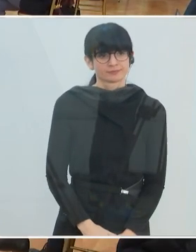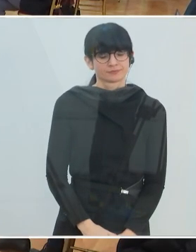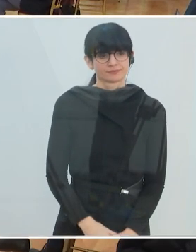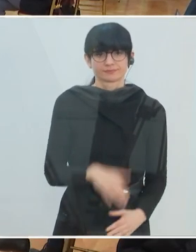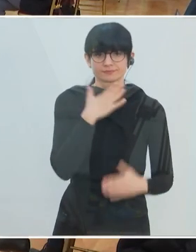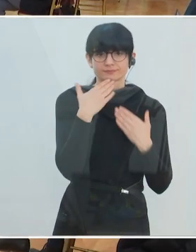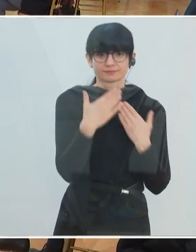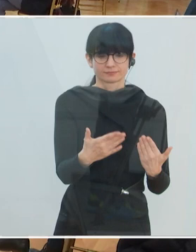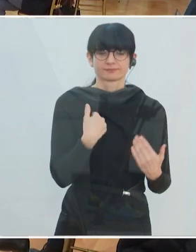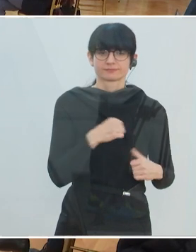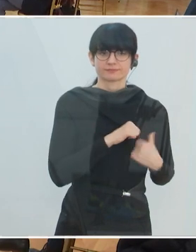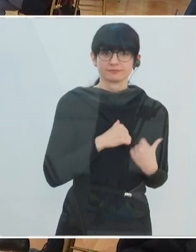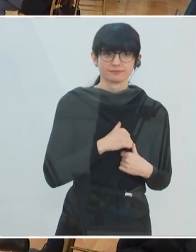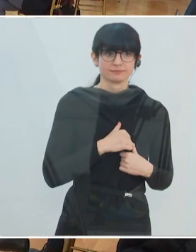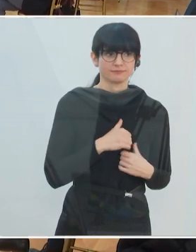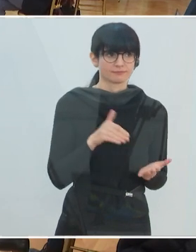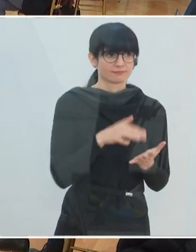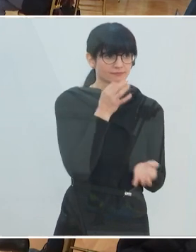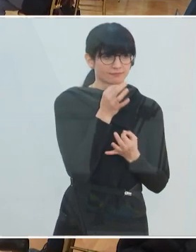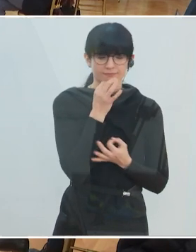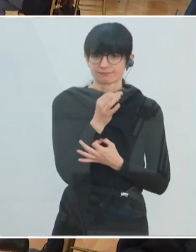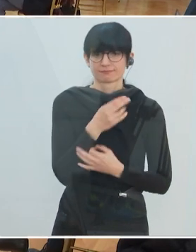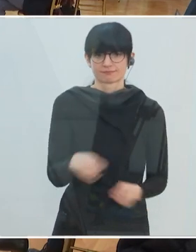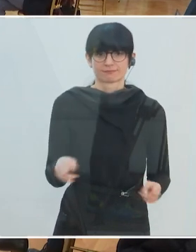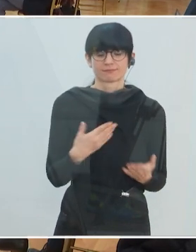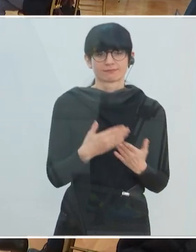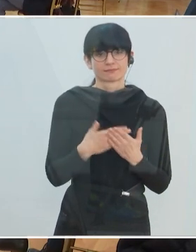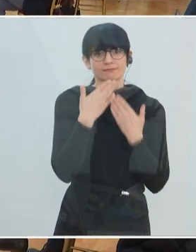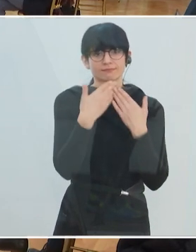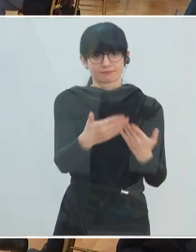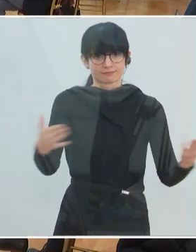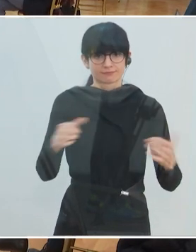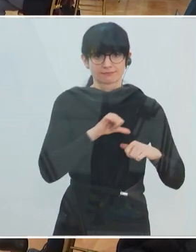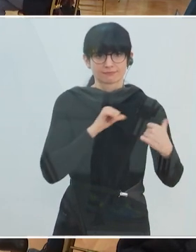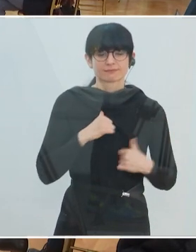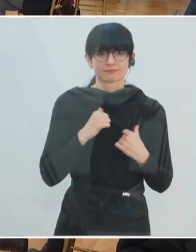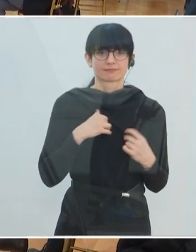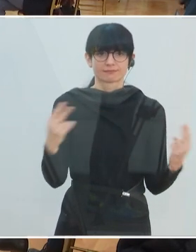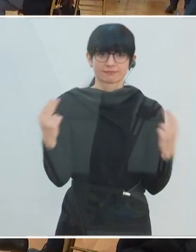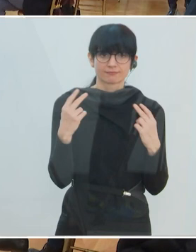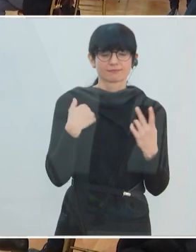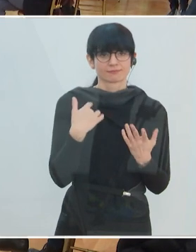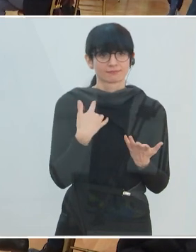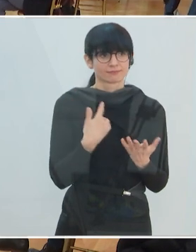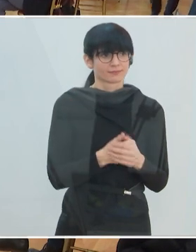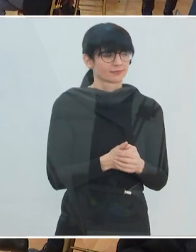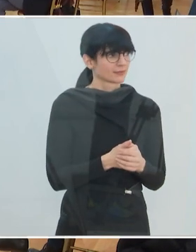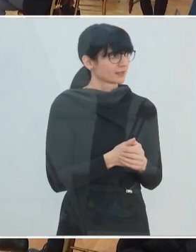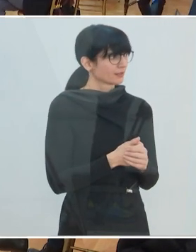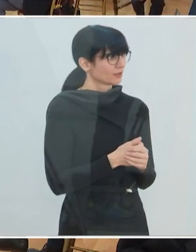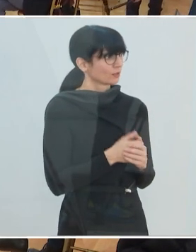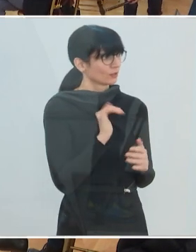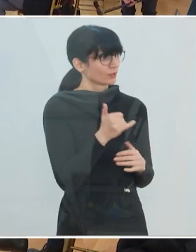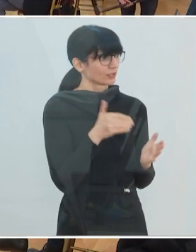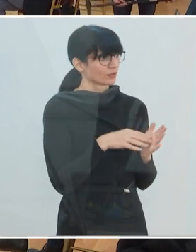Vielen herzlichen Dank. Gibt es weitere Fragen? Ich sehe nein. Dann bedanke ich mich ganz herzlich fürs Zusehen. Ah, da ist noch eine Frage.